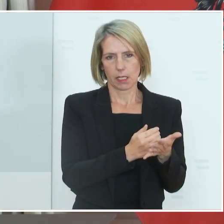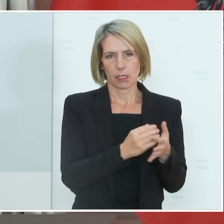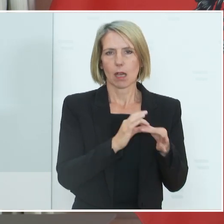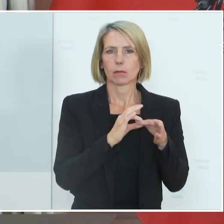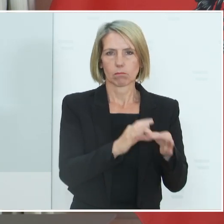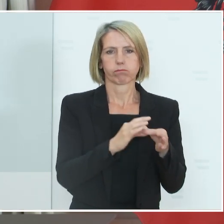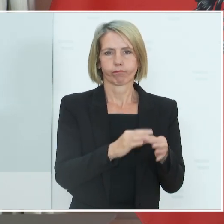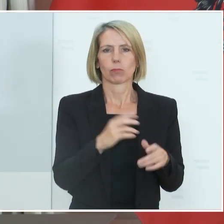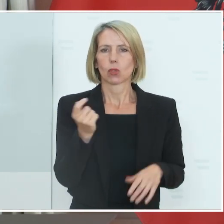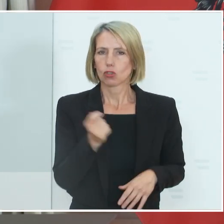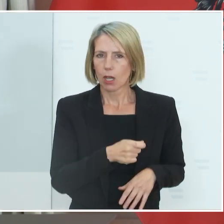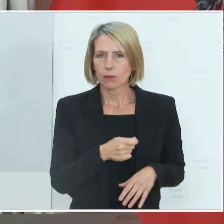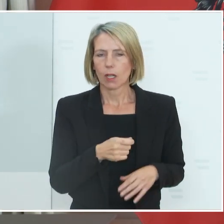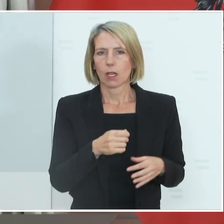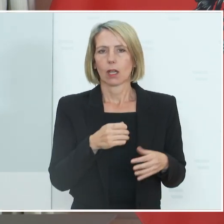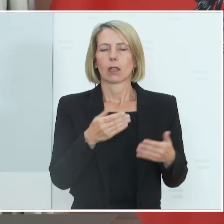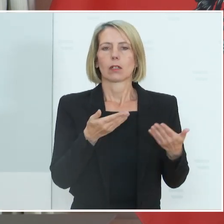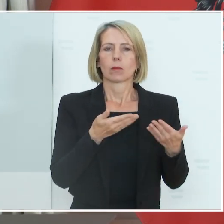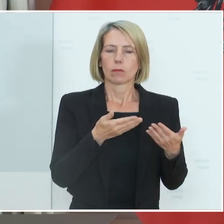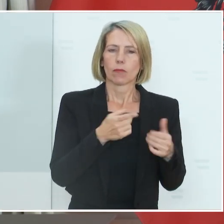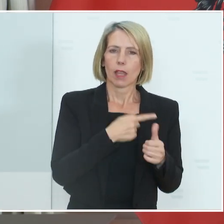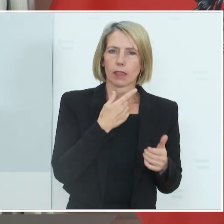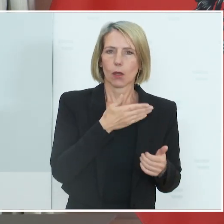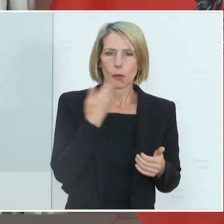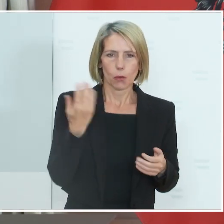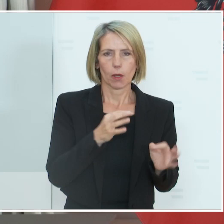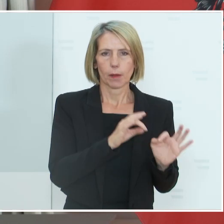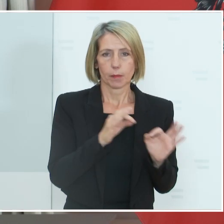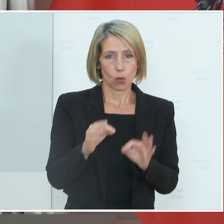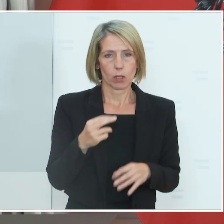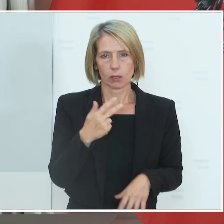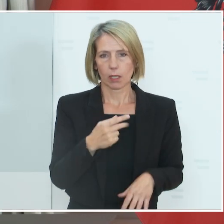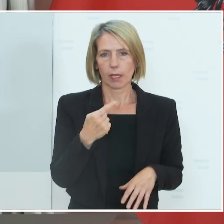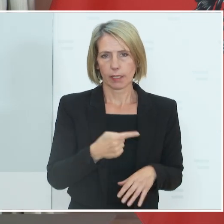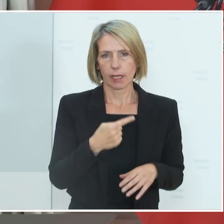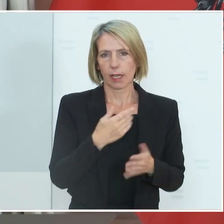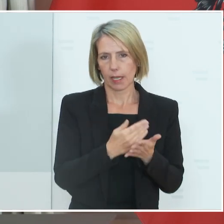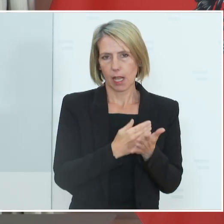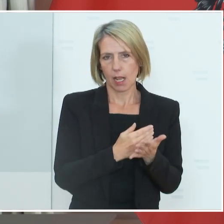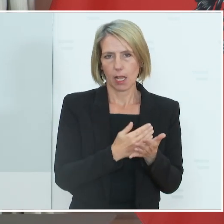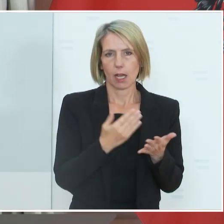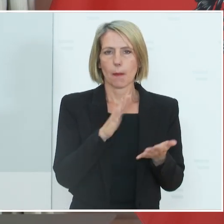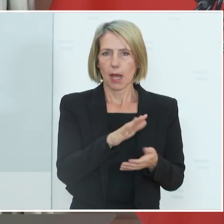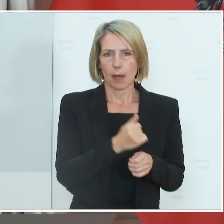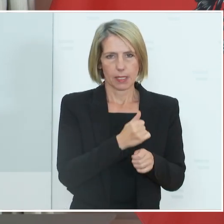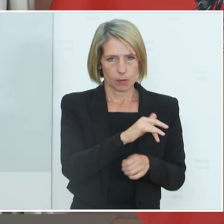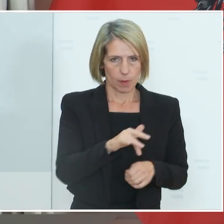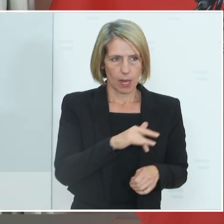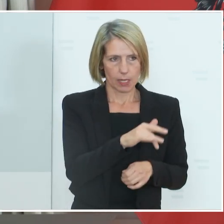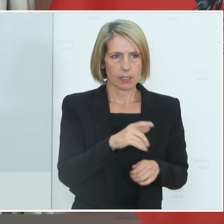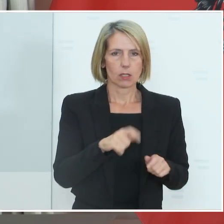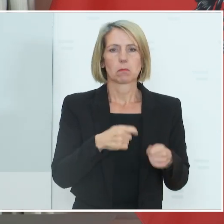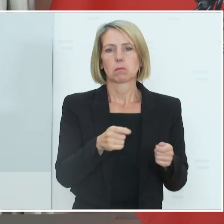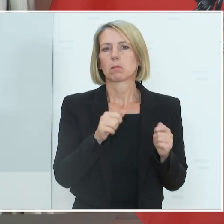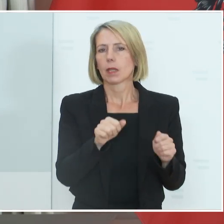einer Strafe im Fall der Nichtbefolgung dieser 3G-Regelung am Arbeitsplatz. Jetzt gibt es nicht die Möglichkeit – und ich hoffe, das passiert